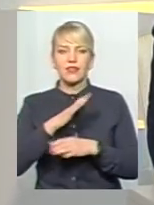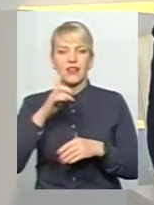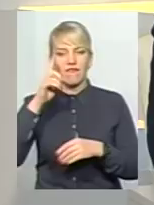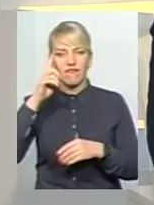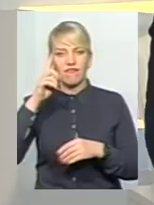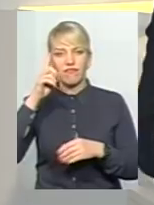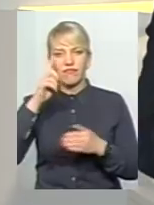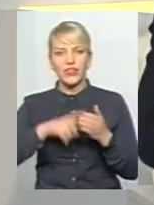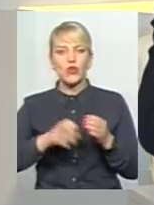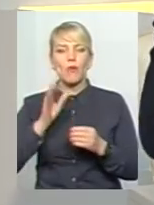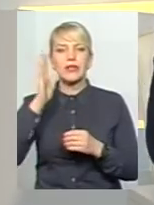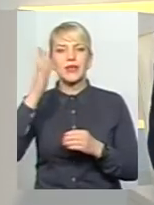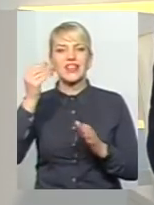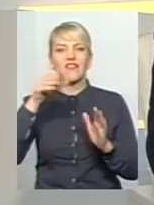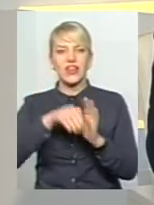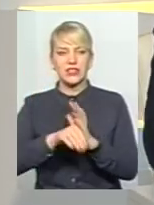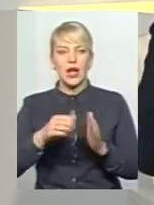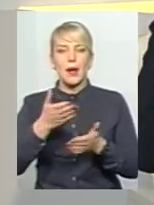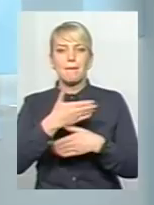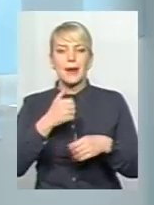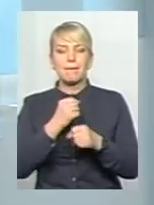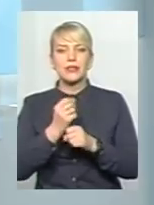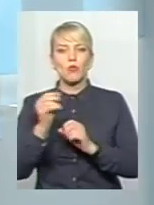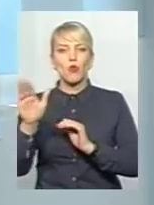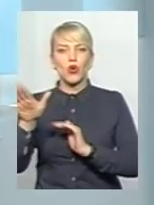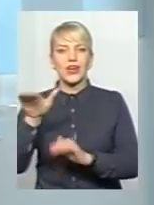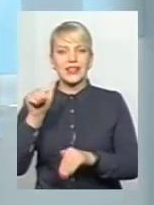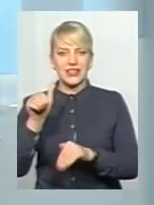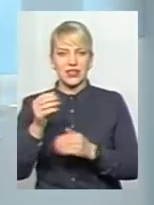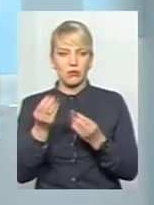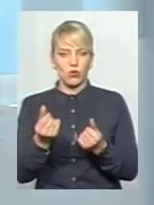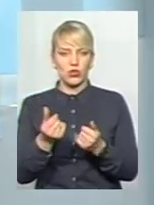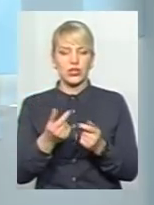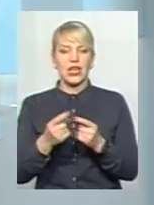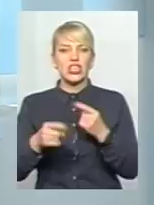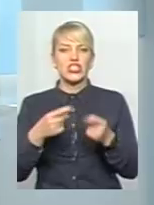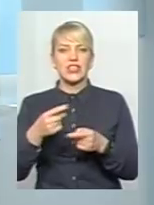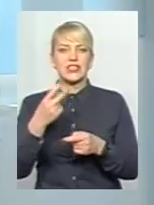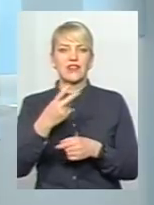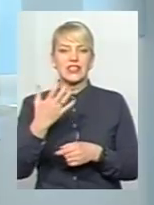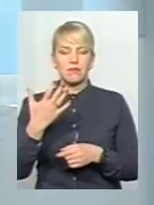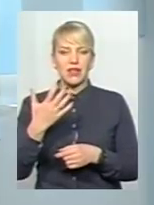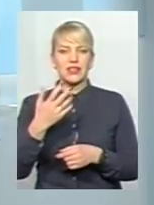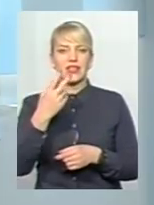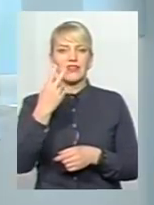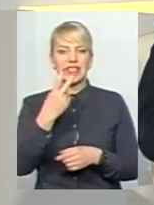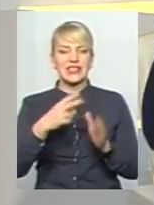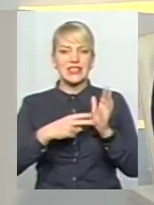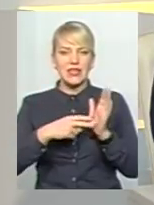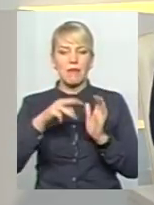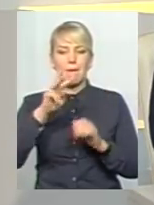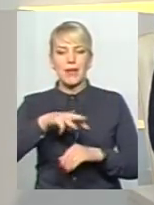інвестора. Ми працюємо по кредитних коштах. Ті кошти, про які озвучувалися, десь 25-27 мільйонів євро приблизно.